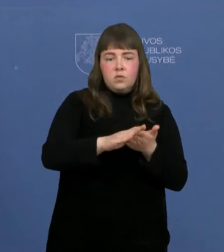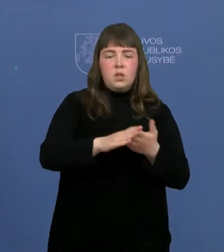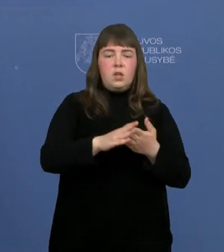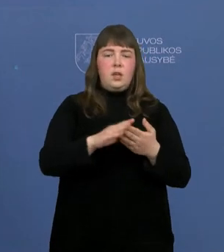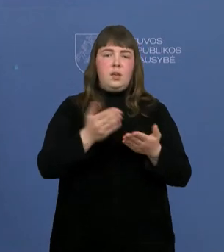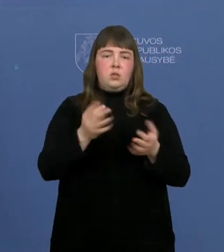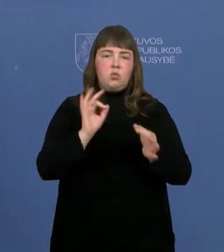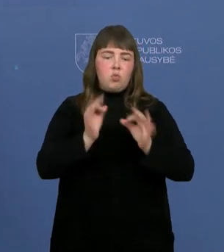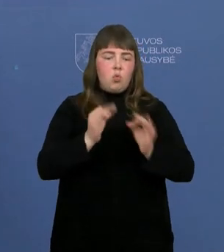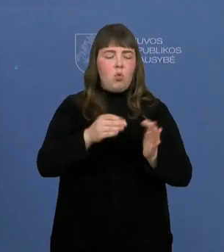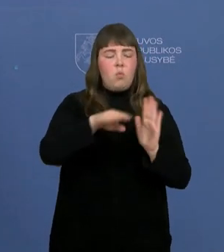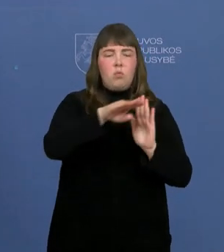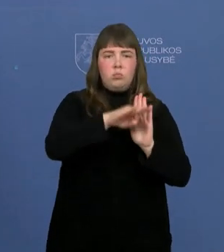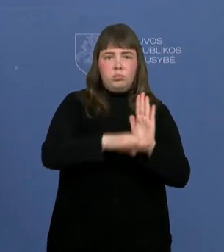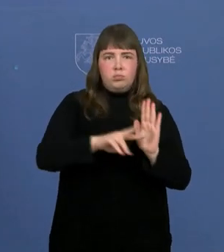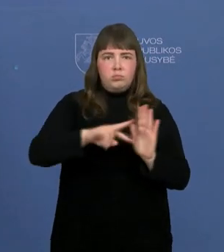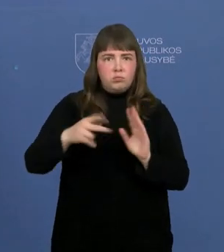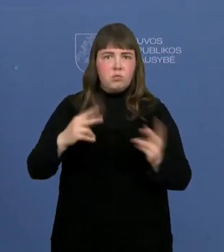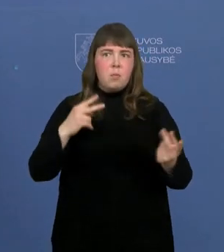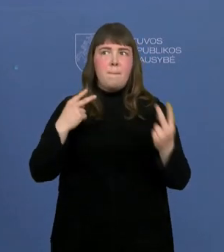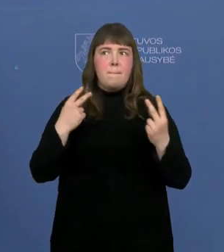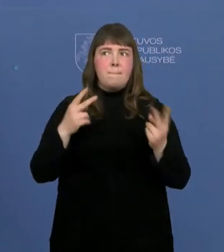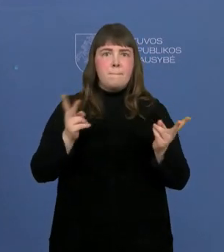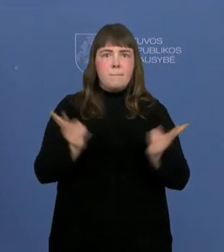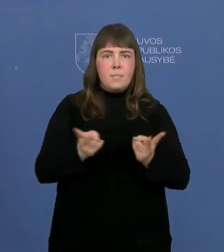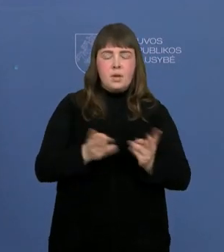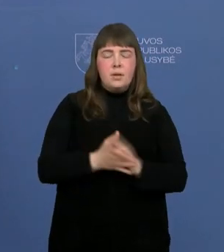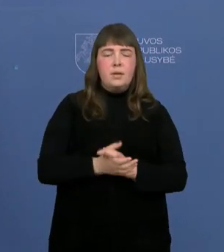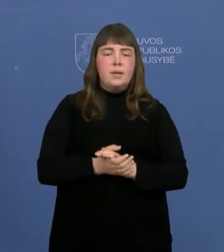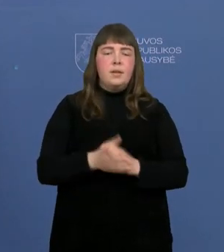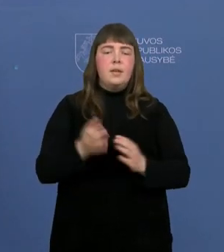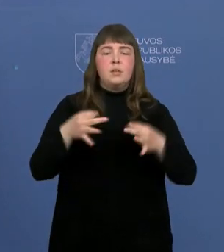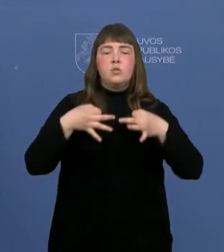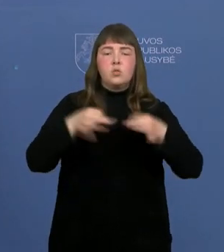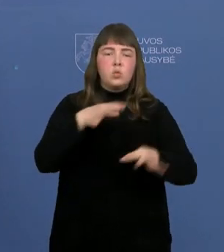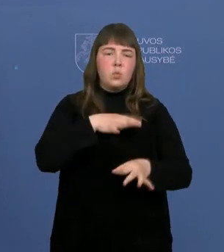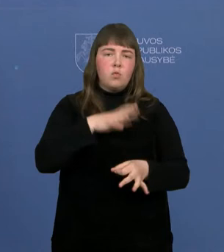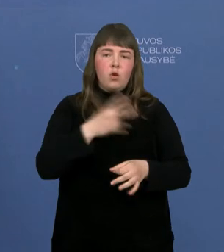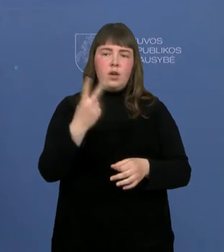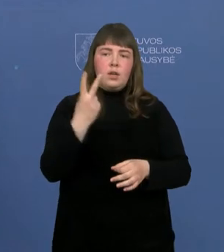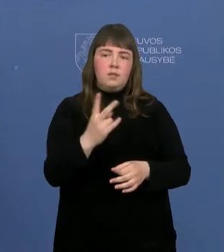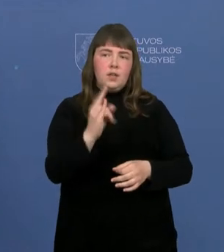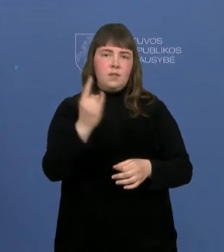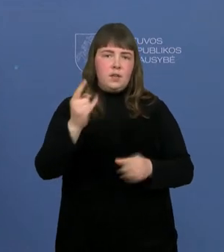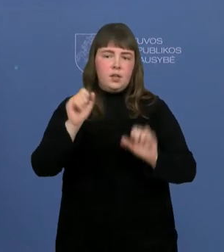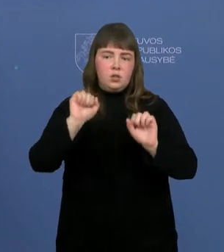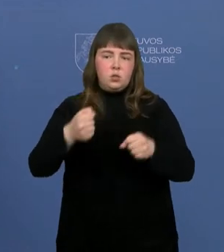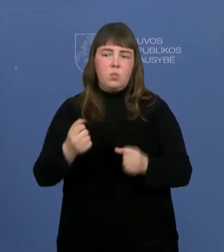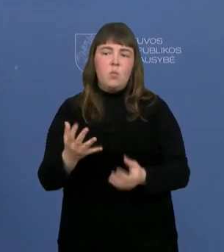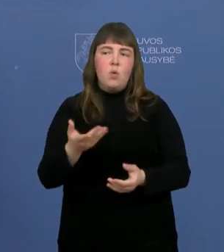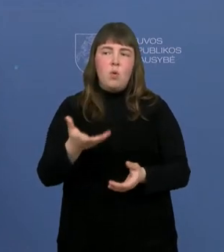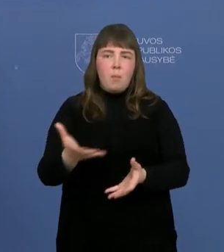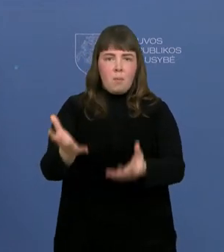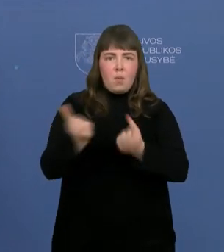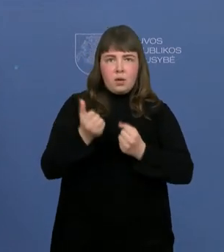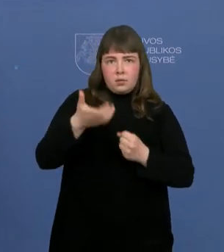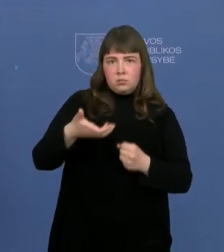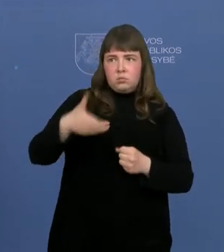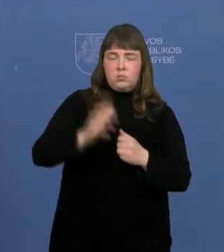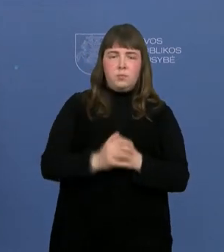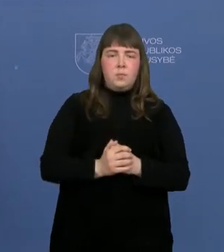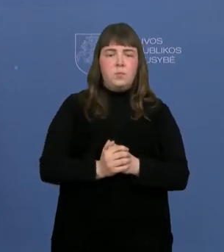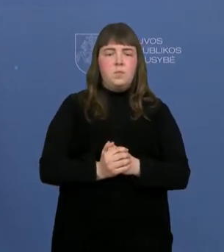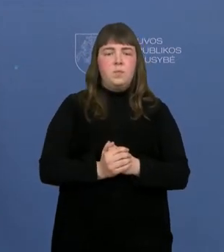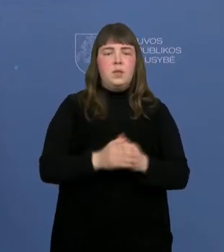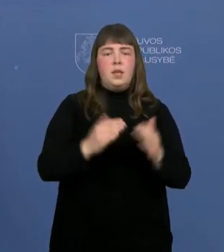bendras toksai siūlymas, tikrai dėl jo ilgai diskutavome, jog dviem vaikais būtų galima daugiau priimti iki mokyklinio augdymo įstaigas. Tai